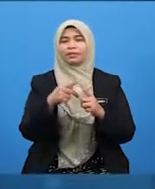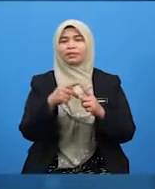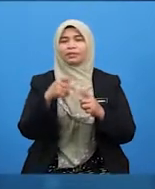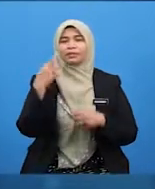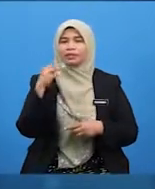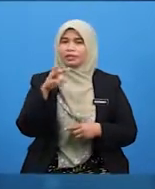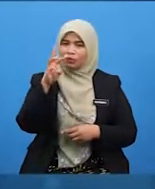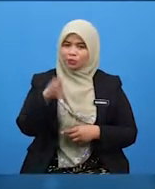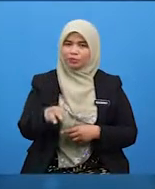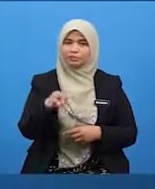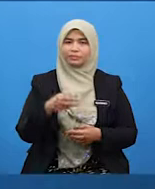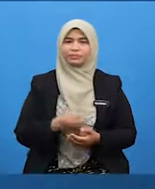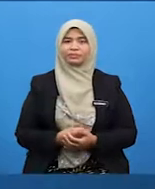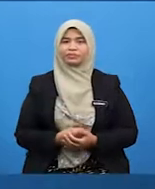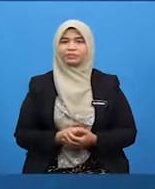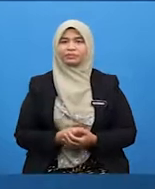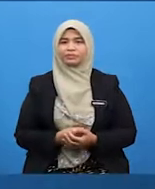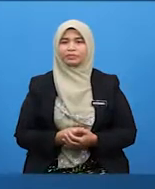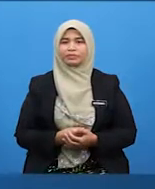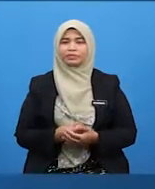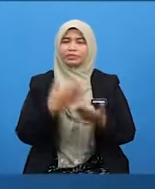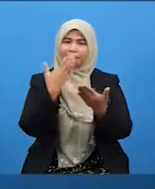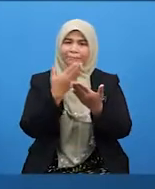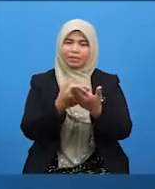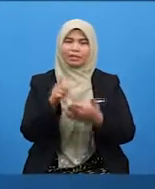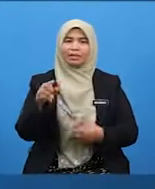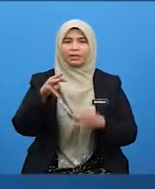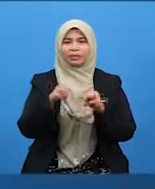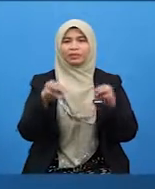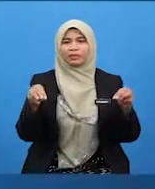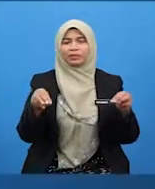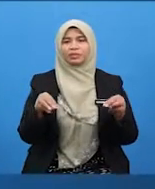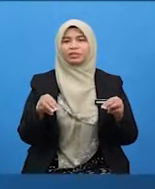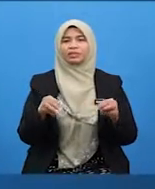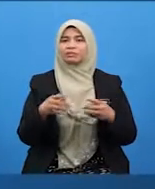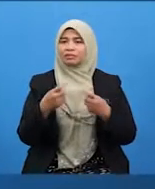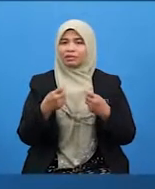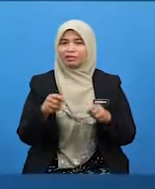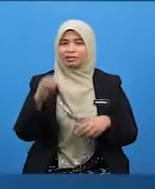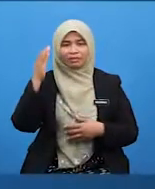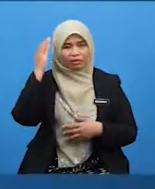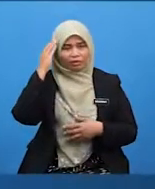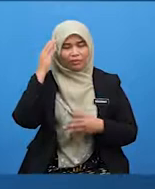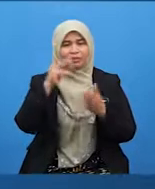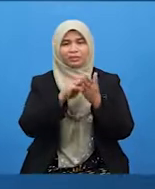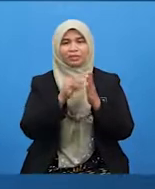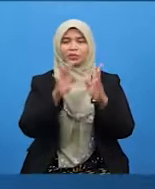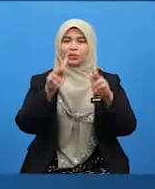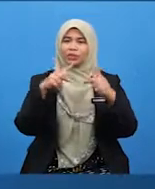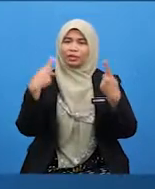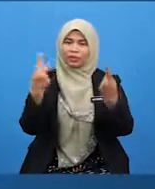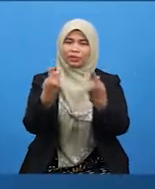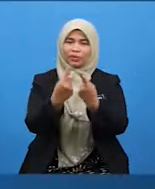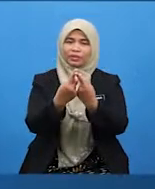wajib. Baiklah murid-murid, telah mengetahui apa yang dimaksudkan dengan keluarga.